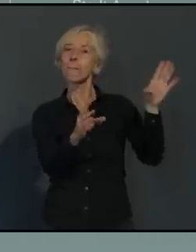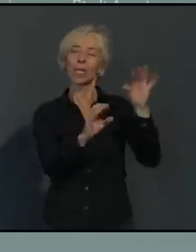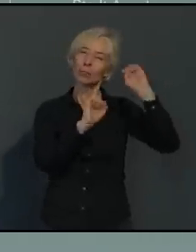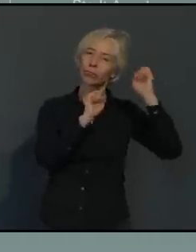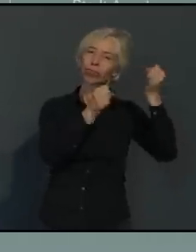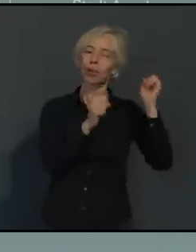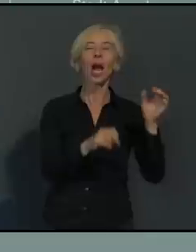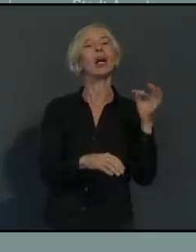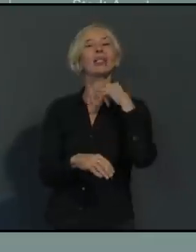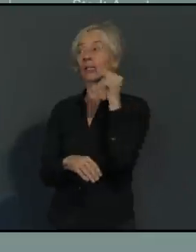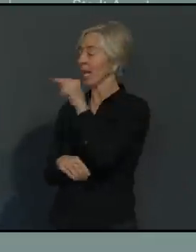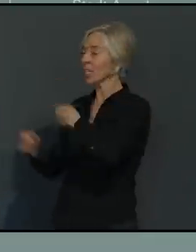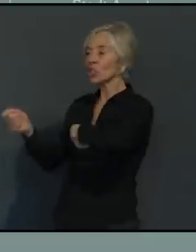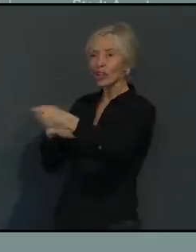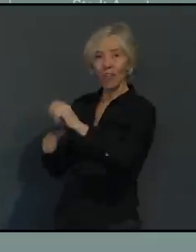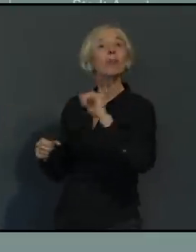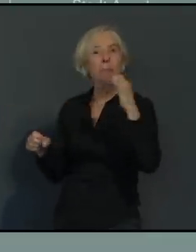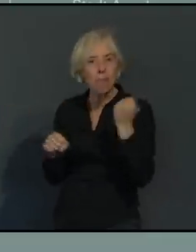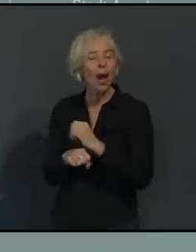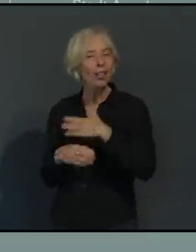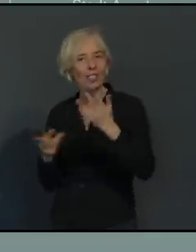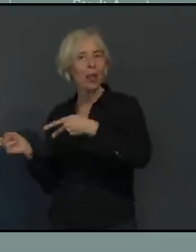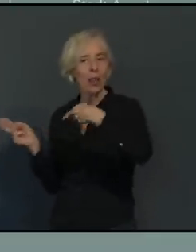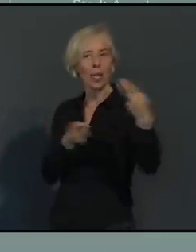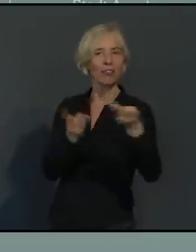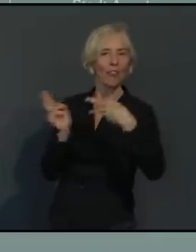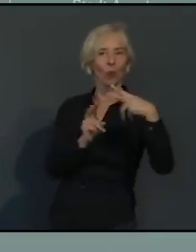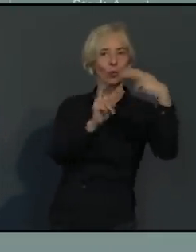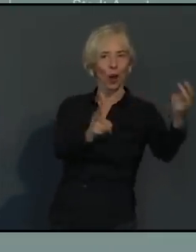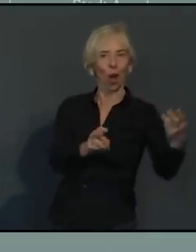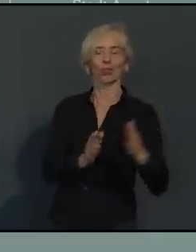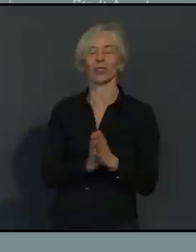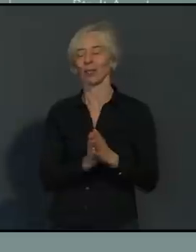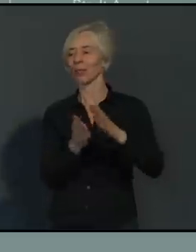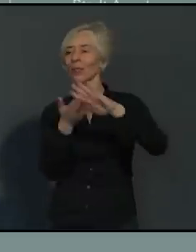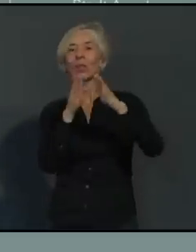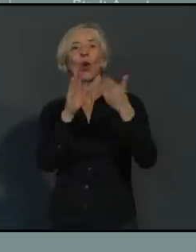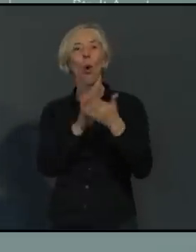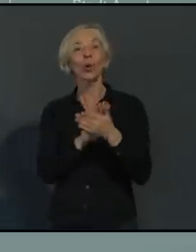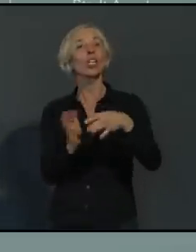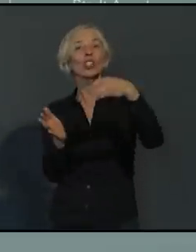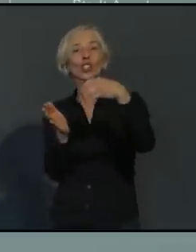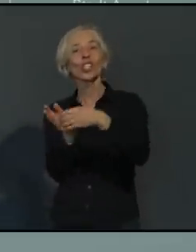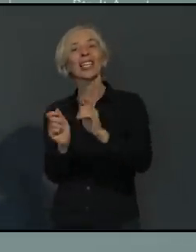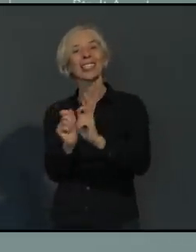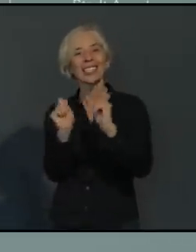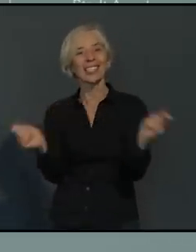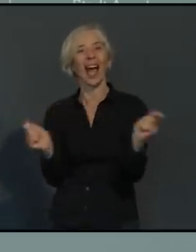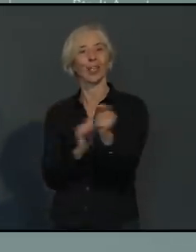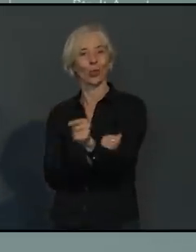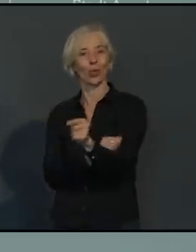Geschäfte in der Stadt nicht zugesperrt sind in der Vorweihnachtszeit. Danke an die Stadtzeitung für kostenloses Angebot, an ihre Partner